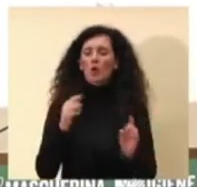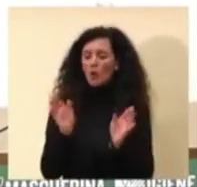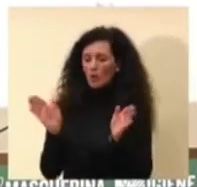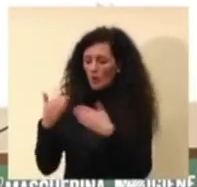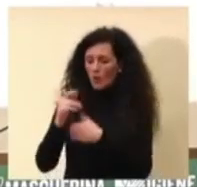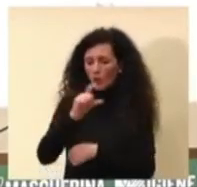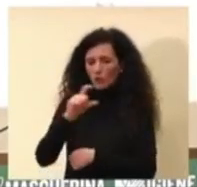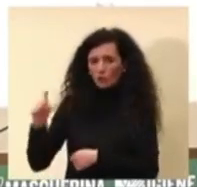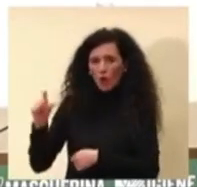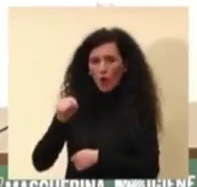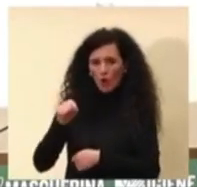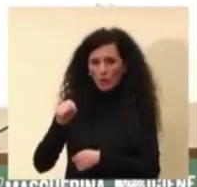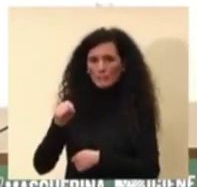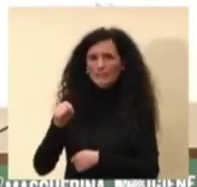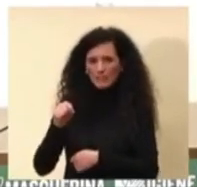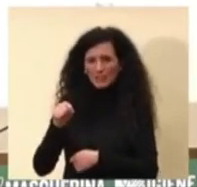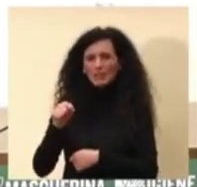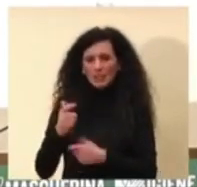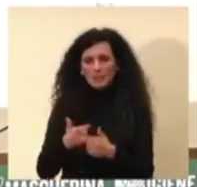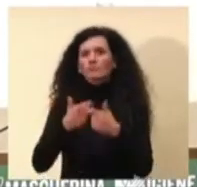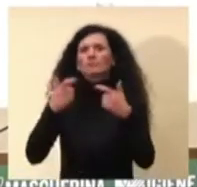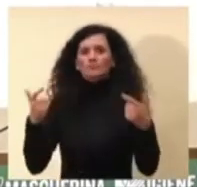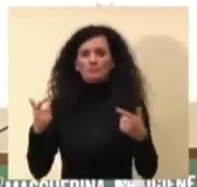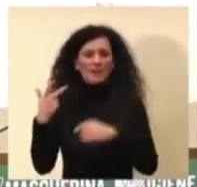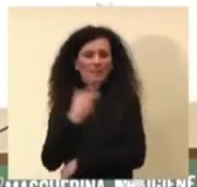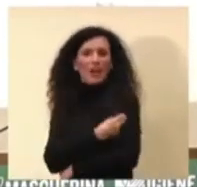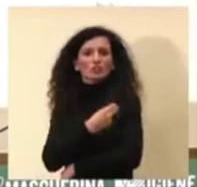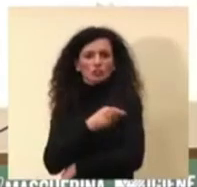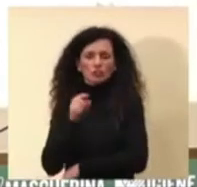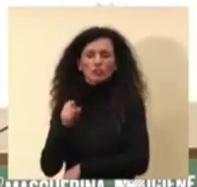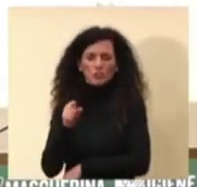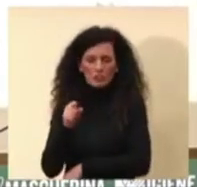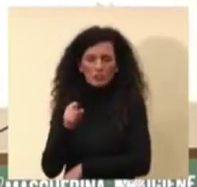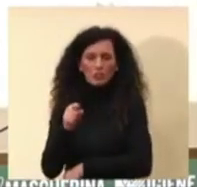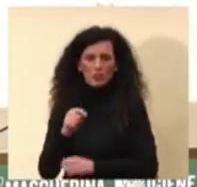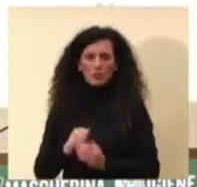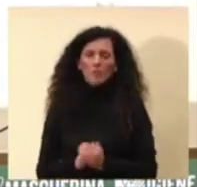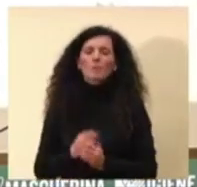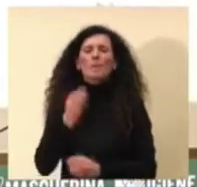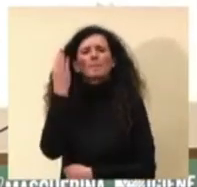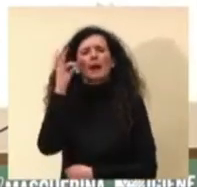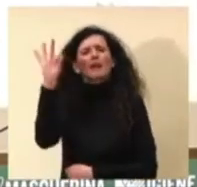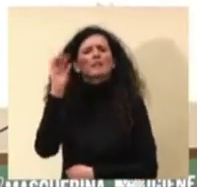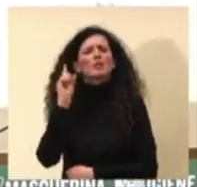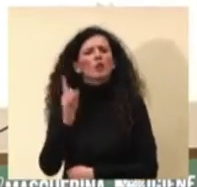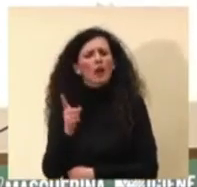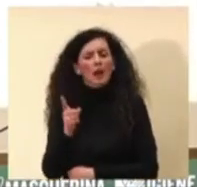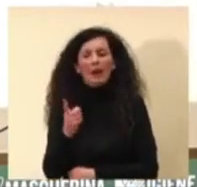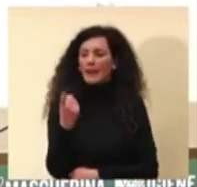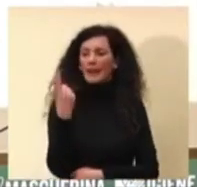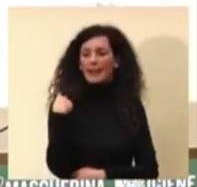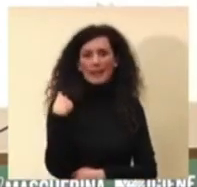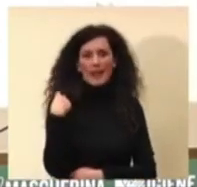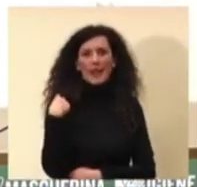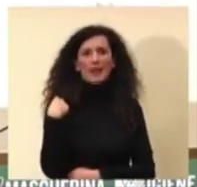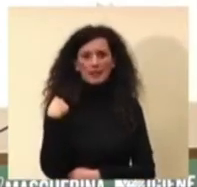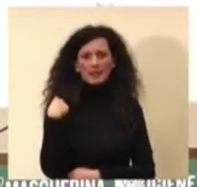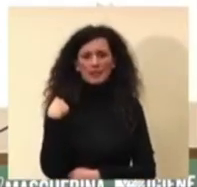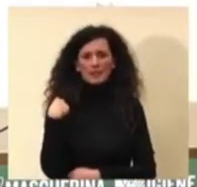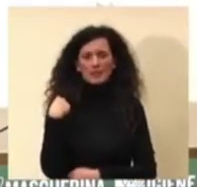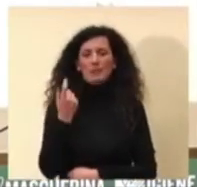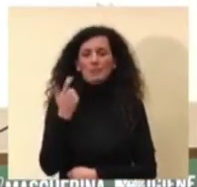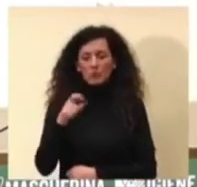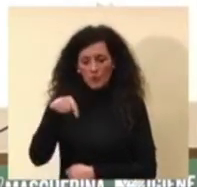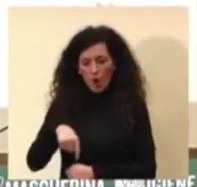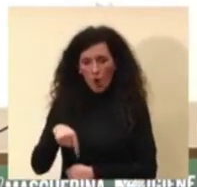di vaccino che vengono a essere somministrate e in particolare nella giornata di ieri sapete che i dati di